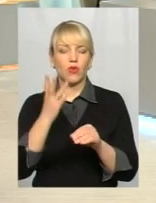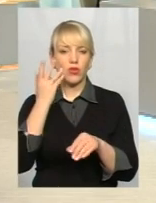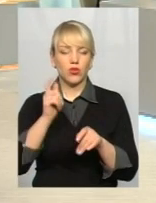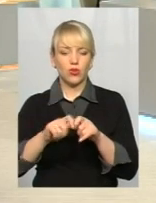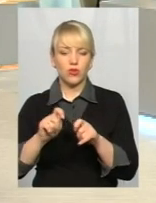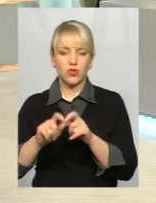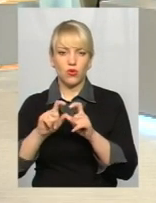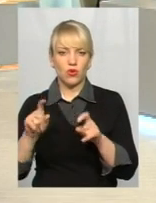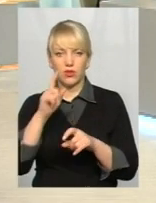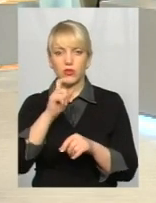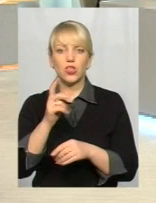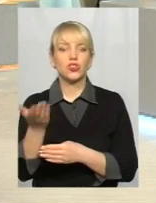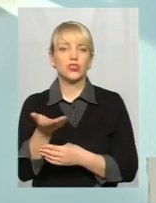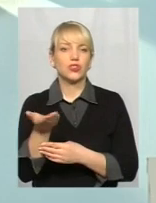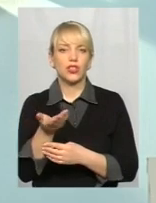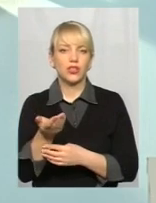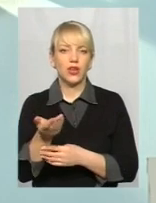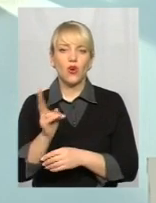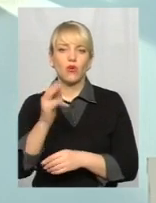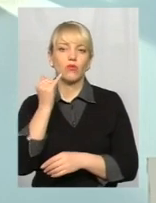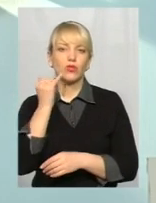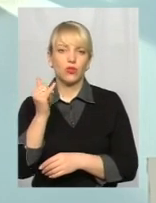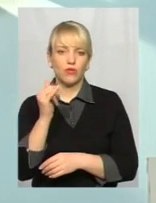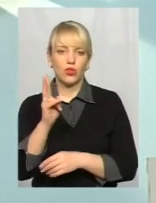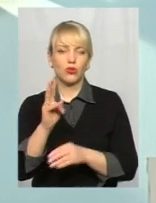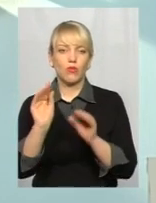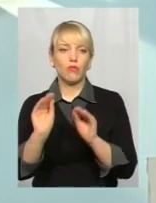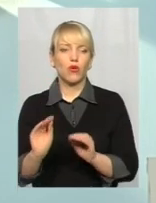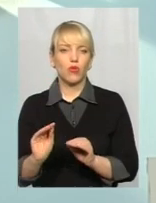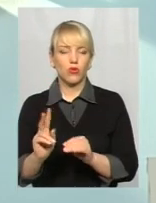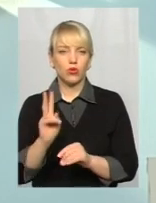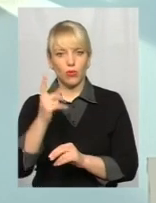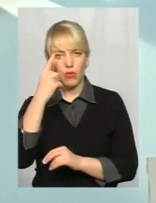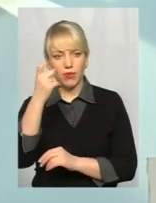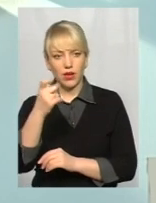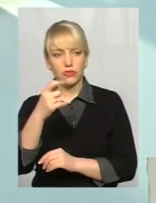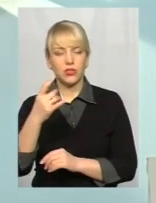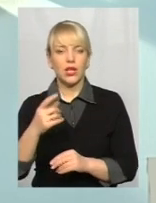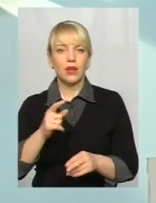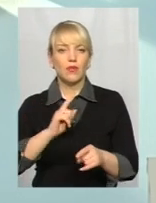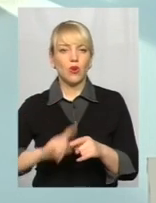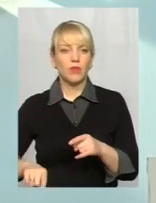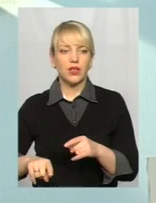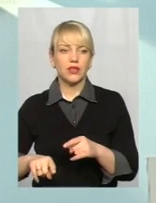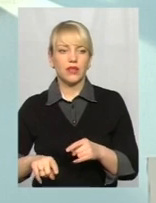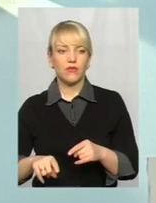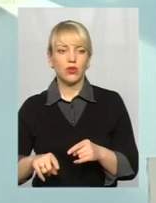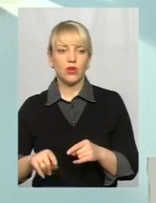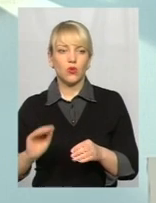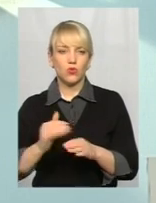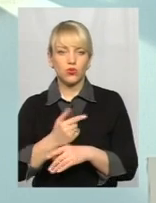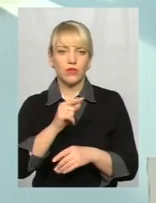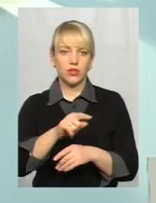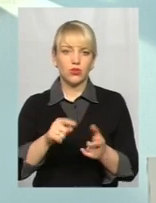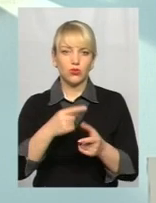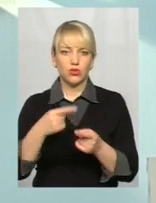на місцевість і не розуміють, чий це бікборд, кому телефонувати, на кого складати протокол, або кого попереджувати оперативно, фактично усувати ту чи